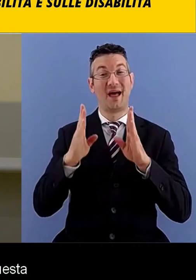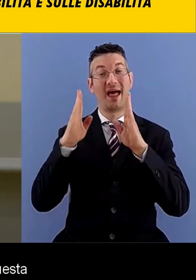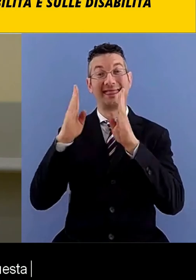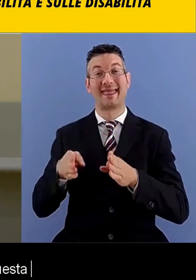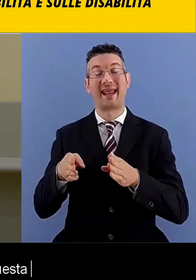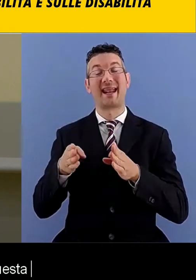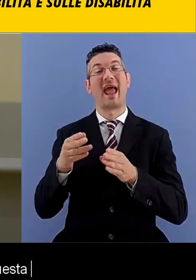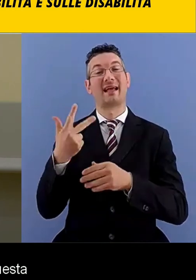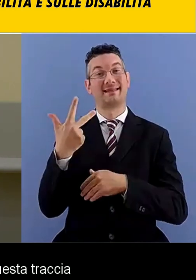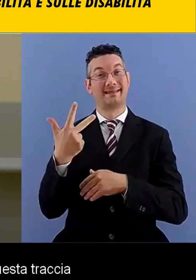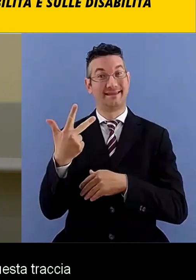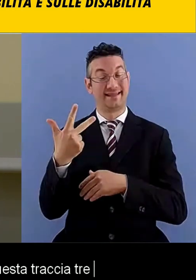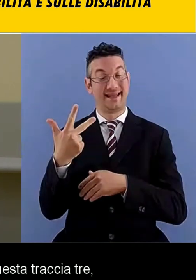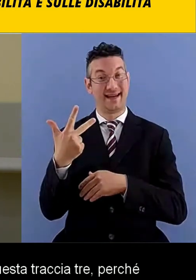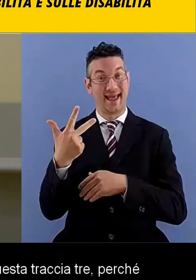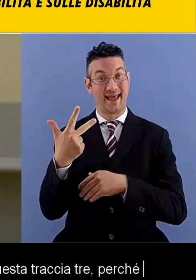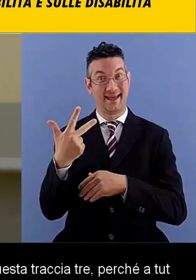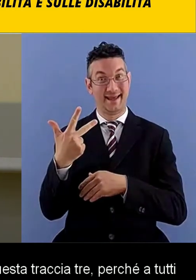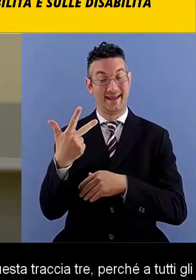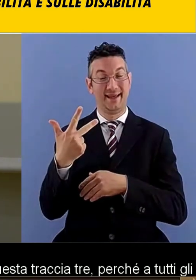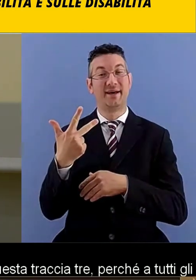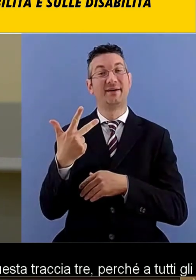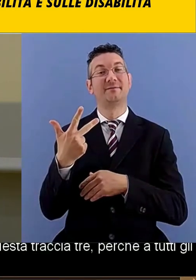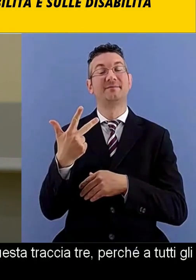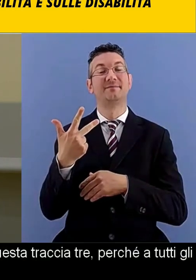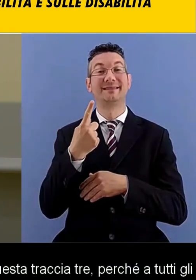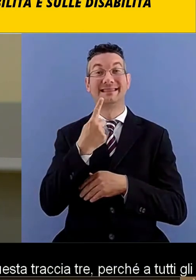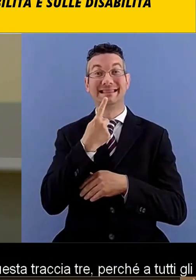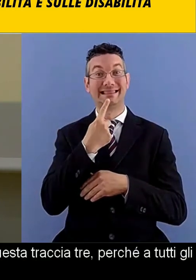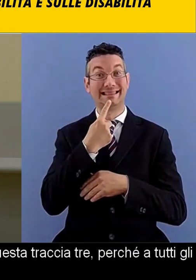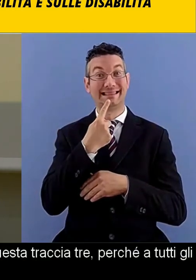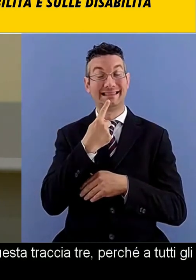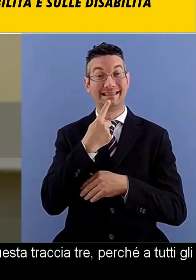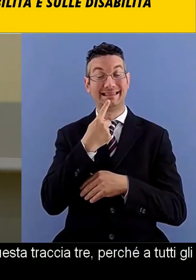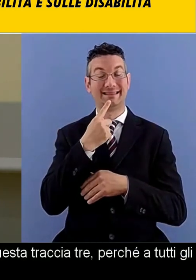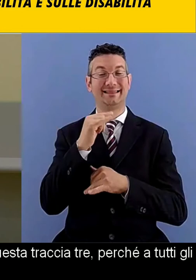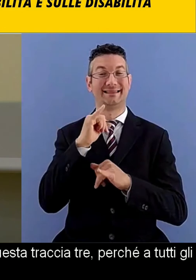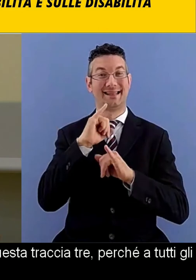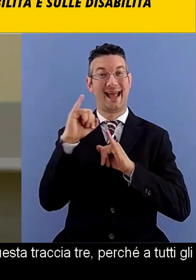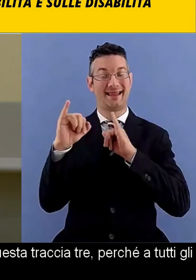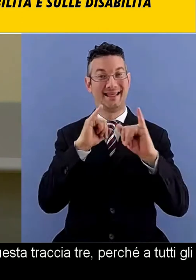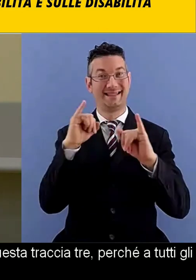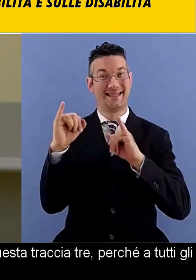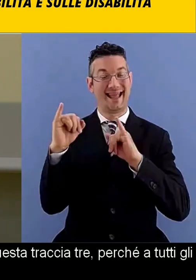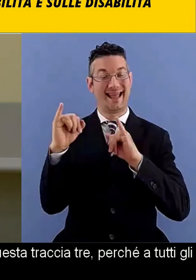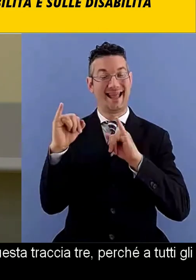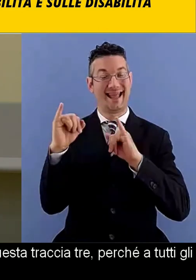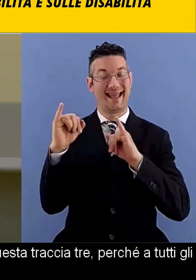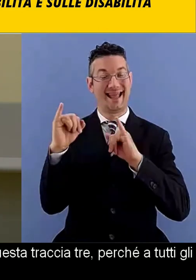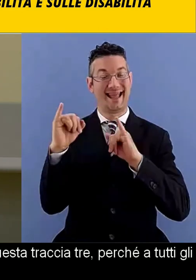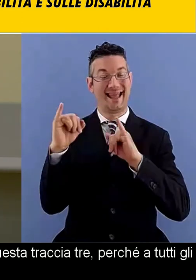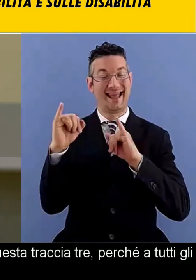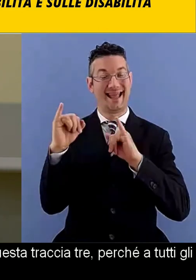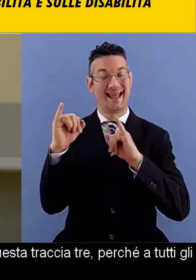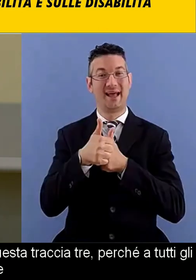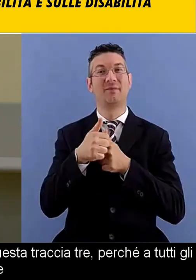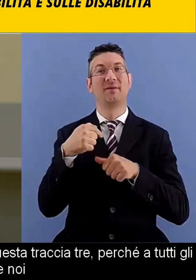a tutti gli effetti per chi ci segue da lontano così sarà e anche noi siamo nell'aula 3